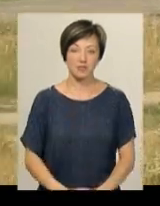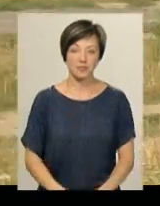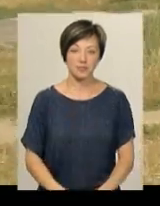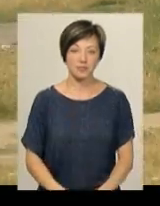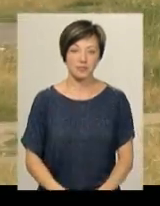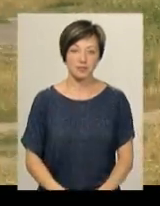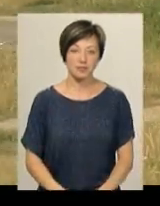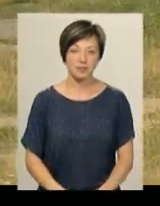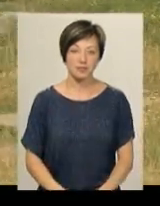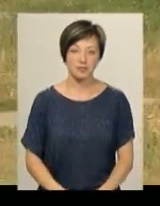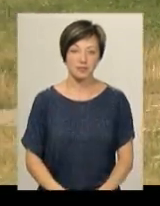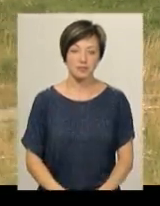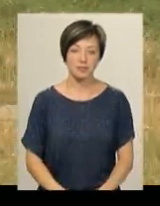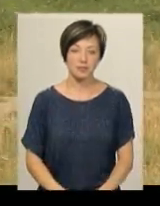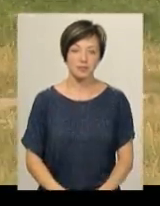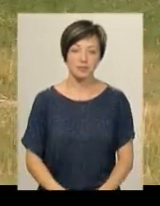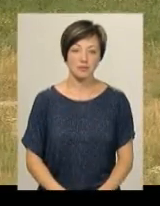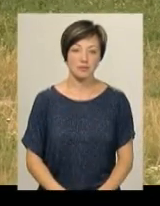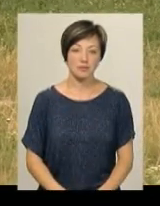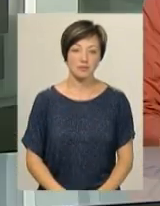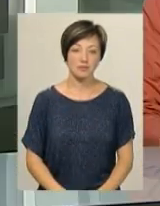Віктор Кривий. Новини Поділля. Центр.